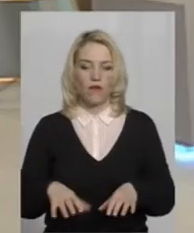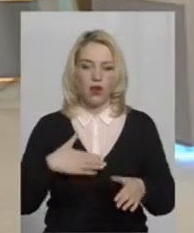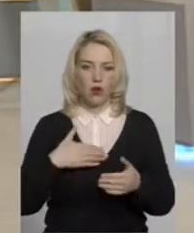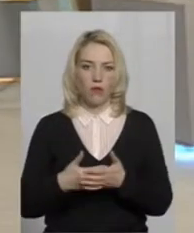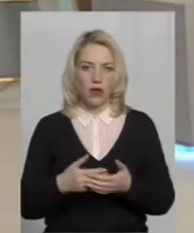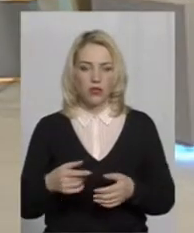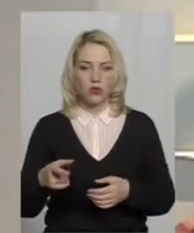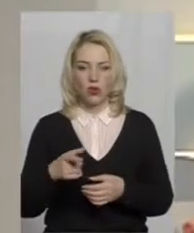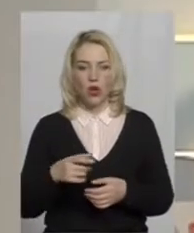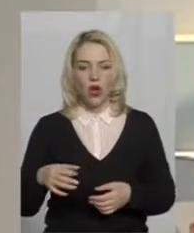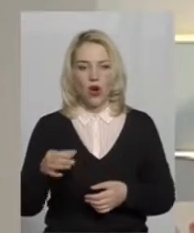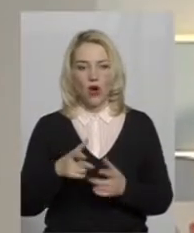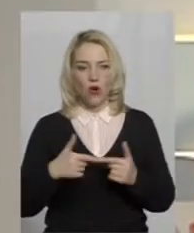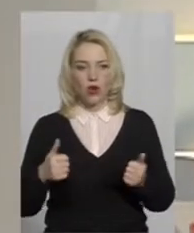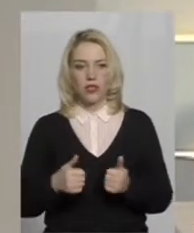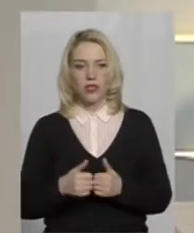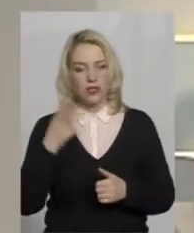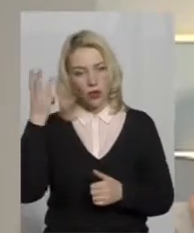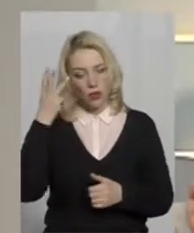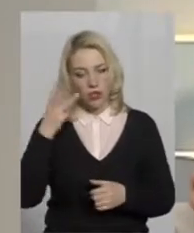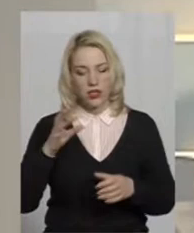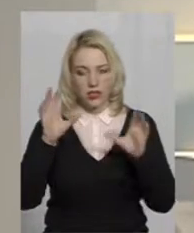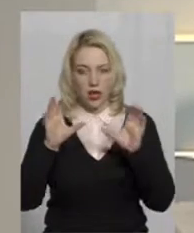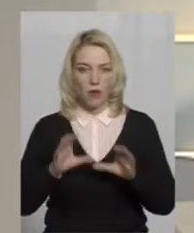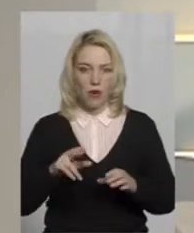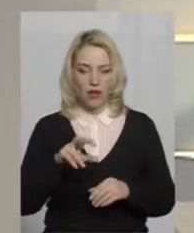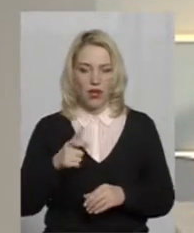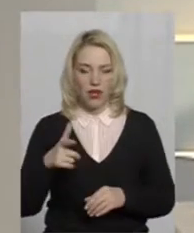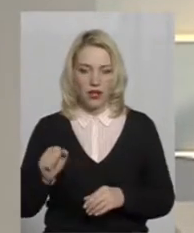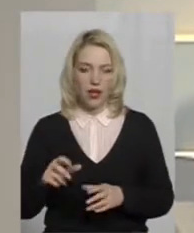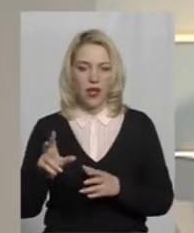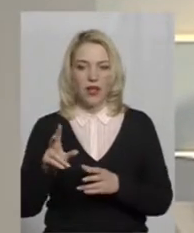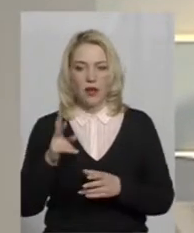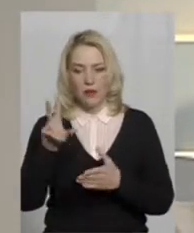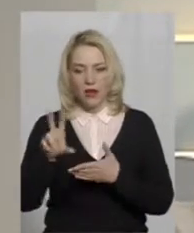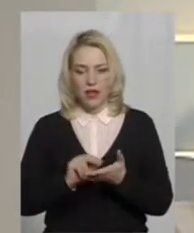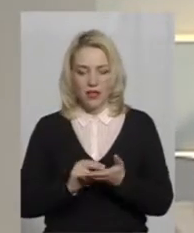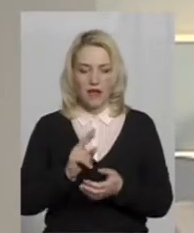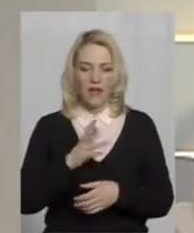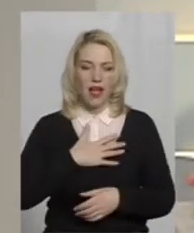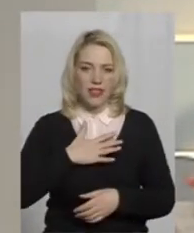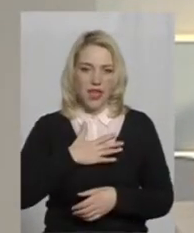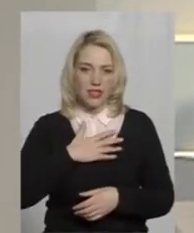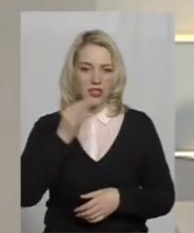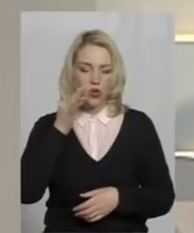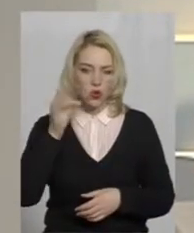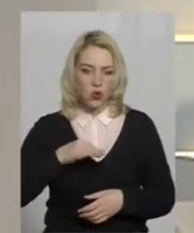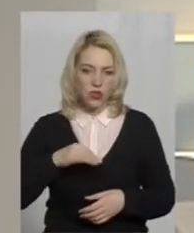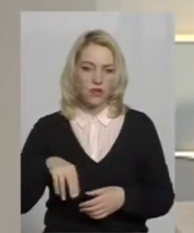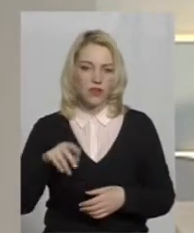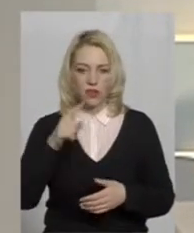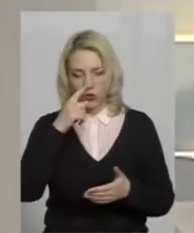організації «Подільська правова ліга» Андрій Місяць порівняв канадський і український досвід вільного доступу до сервісів, серед них і